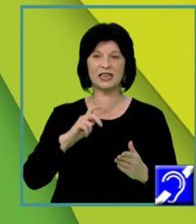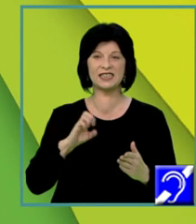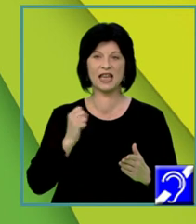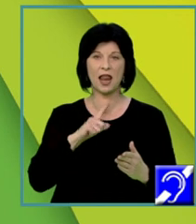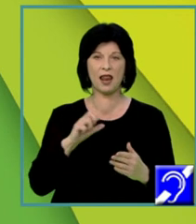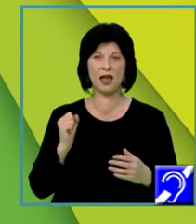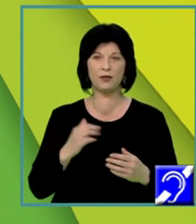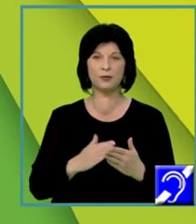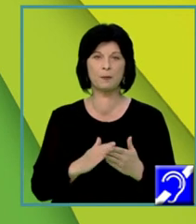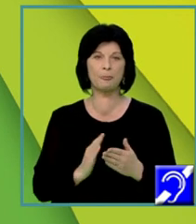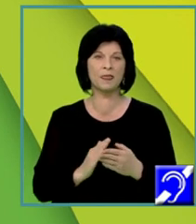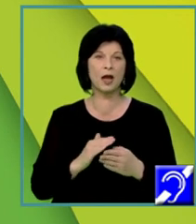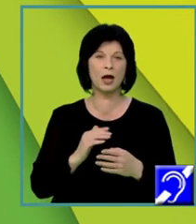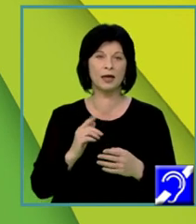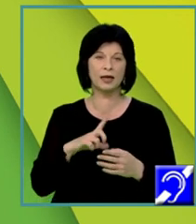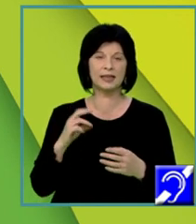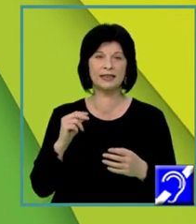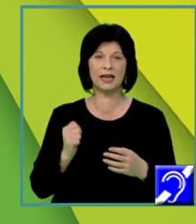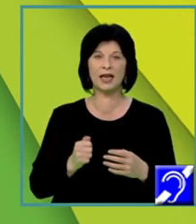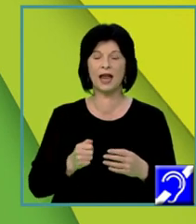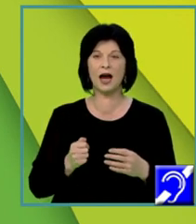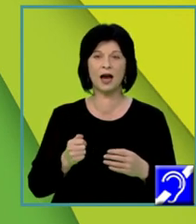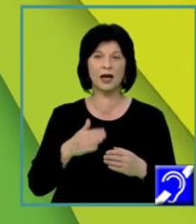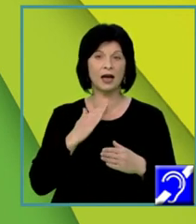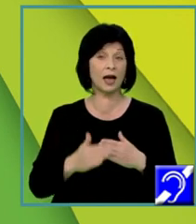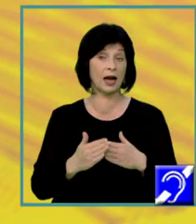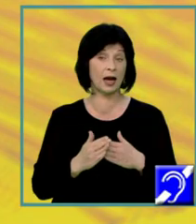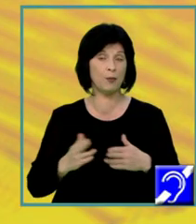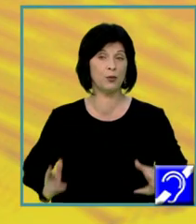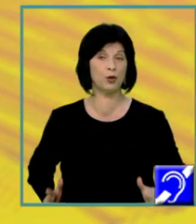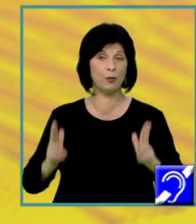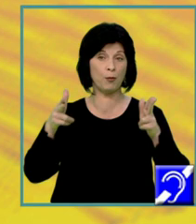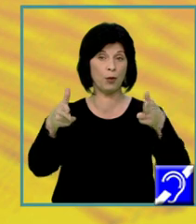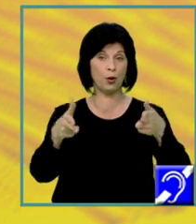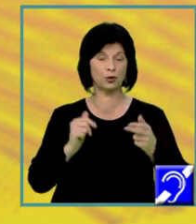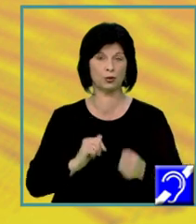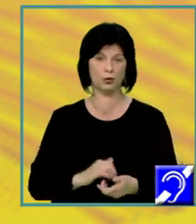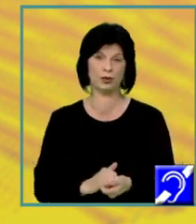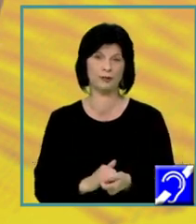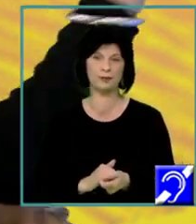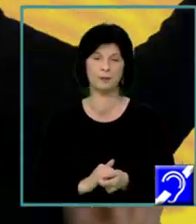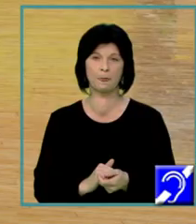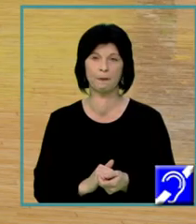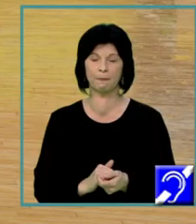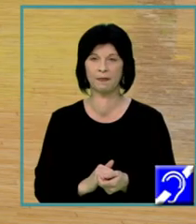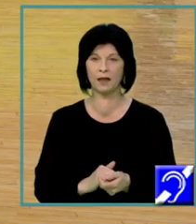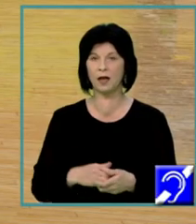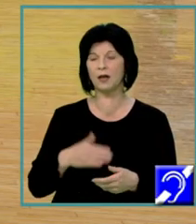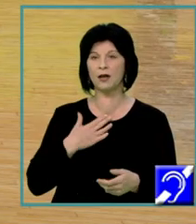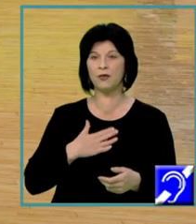podului până la hipodrom, sau cum s-ar spuneați, din piața Victoriei la Casa Scânteii. Doresc să subliniez aici următoarea